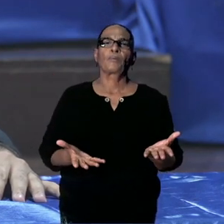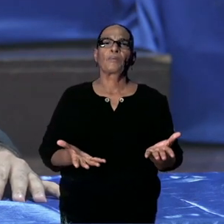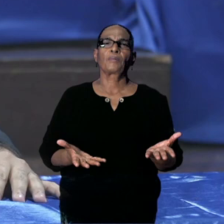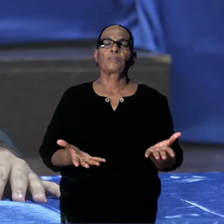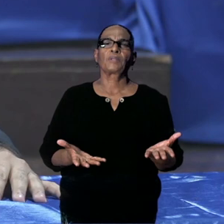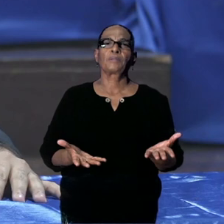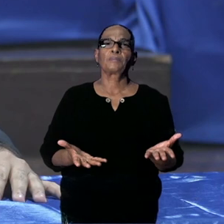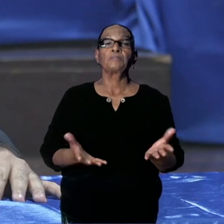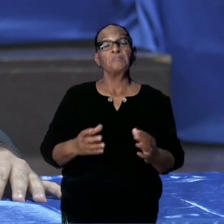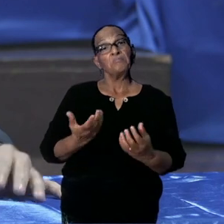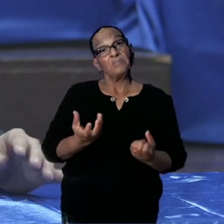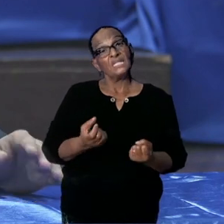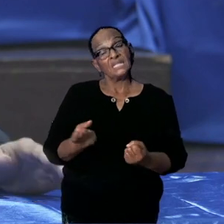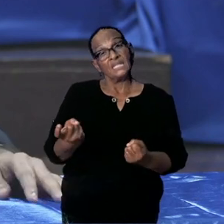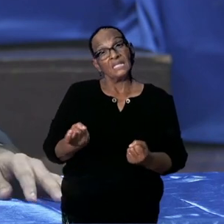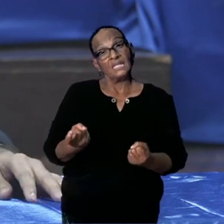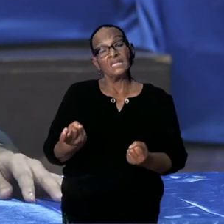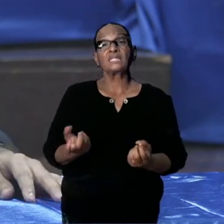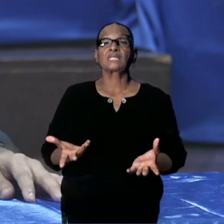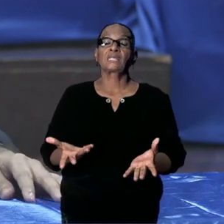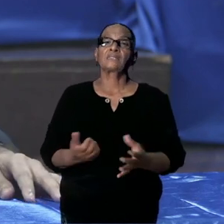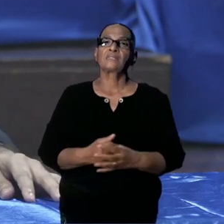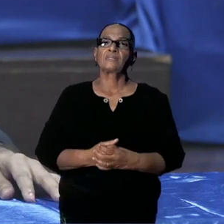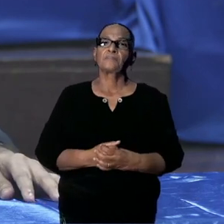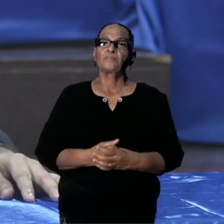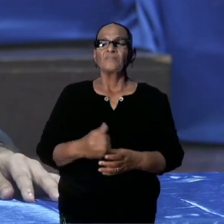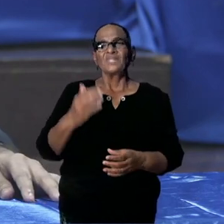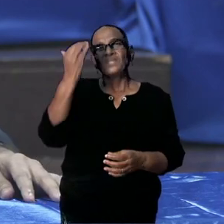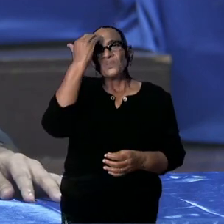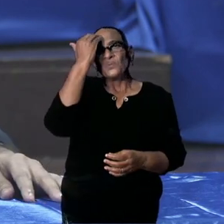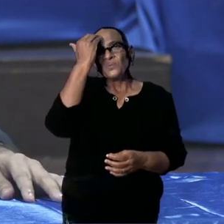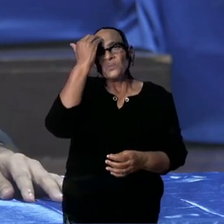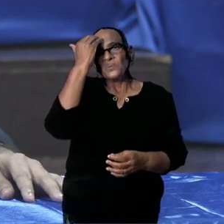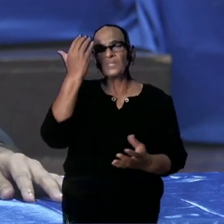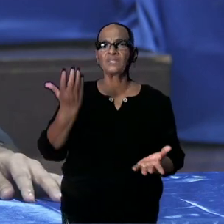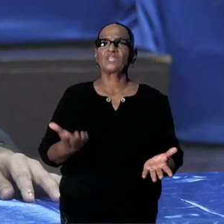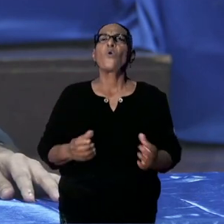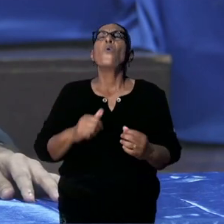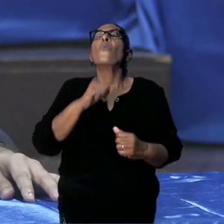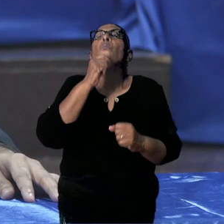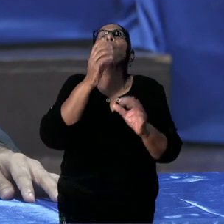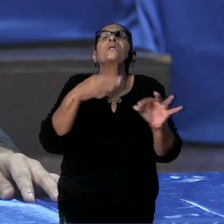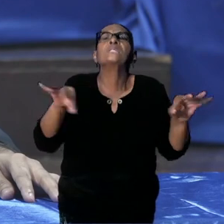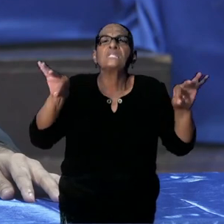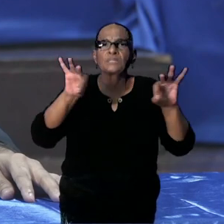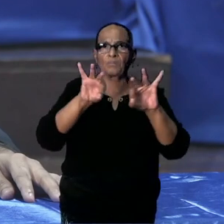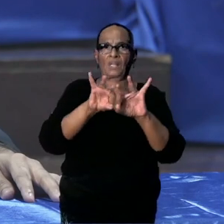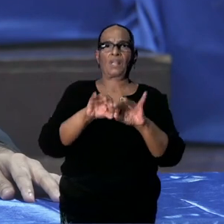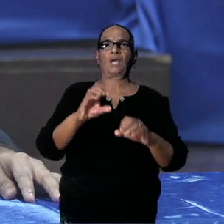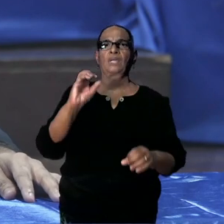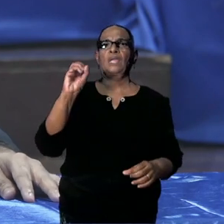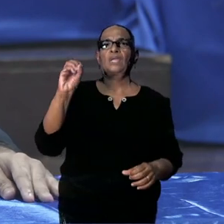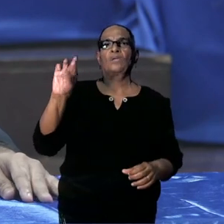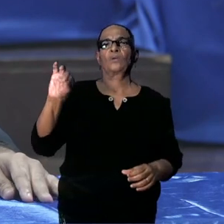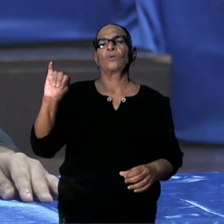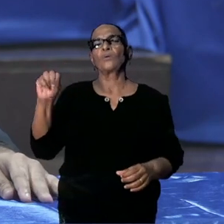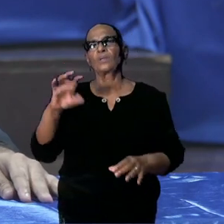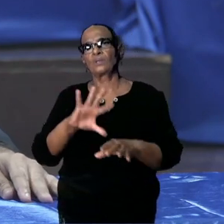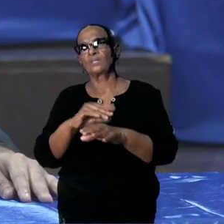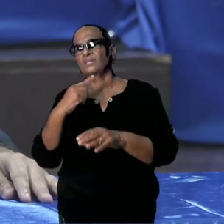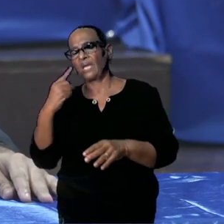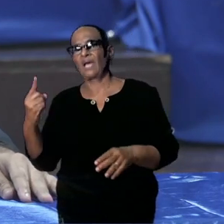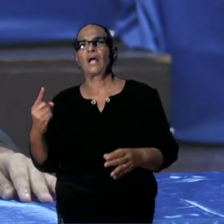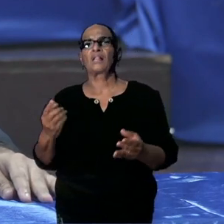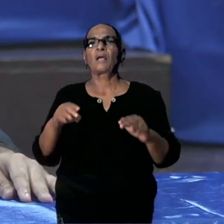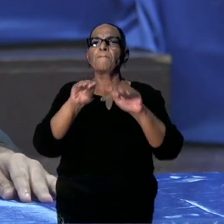Misschien is het interessant om te weten, en ik heb net gezegd, wat is belangrijk? Dr. Oryf ook aangeven op basis waarvan